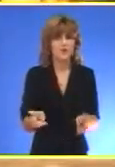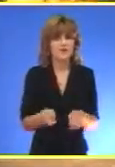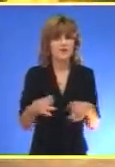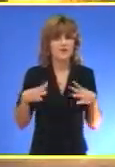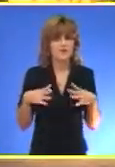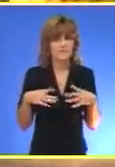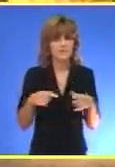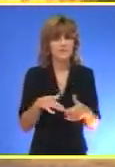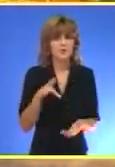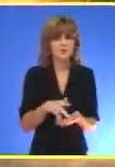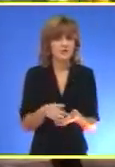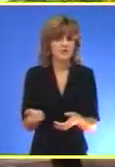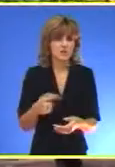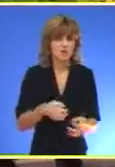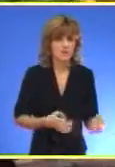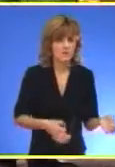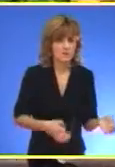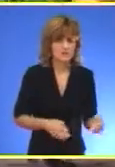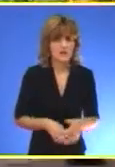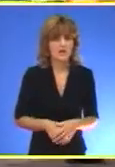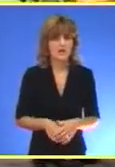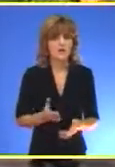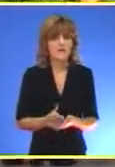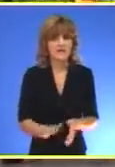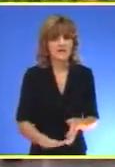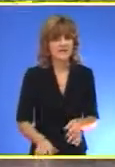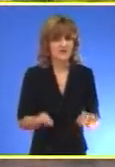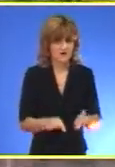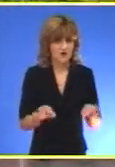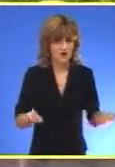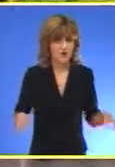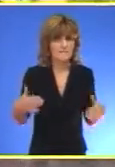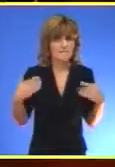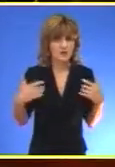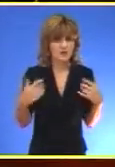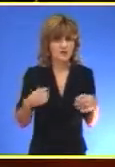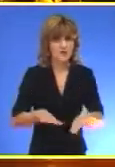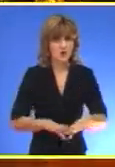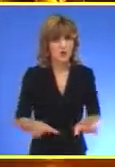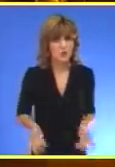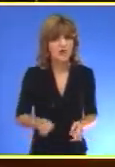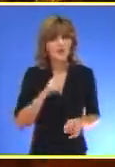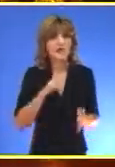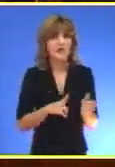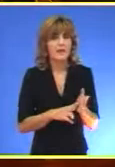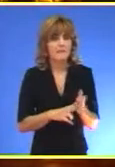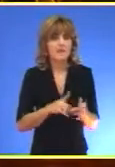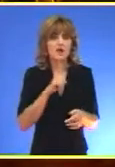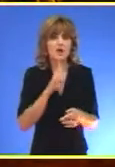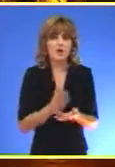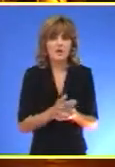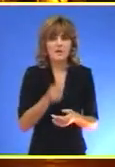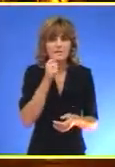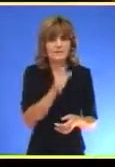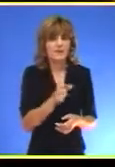centru je u prvi plan ponovo došla muzika Nastupile su dečje folklorne grupe Mladosti, Bunjevačkog kola i Nepkera Posle kojih je publiku